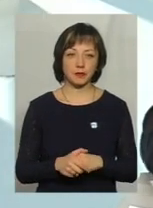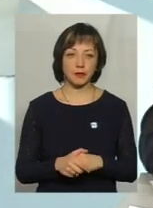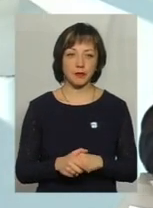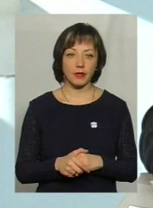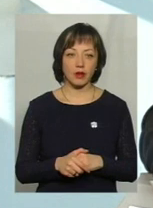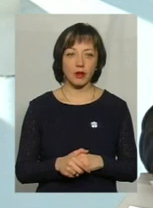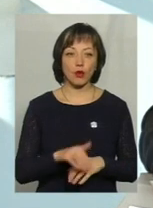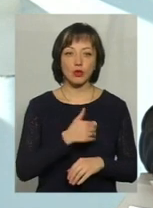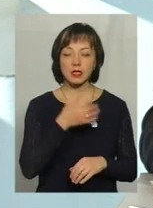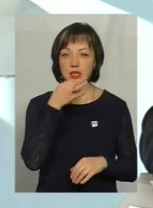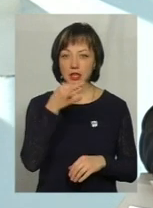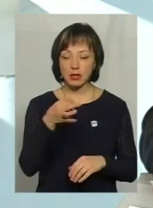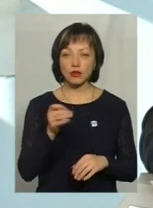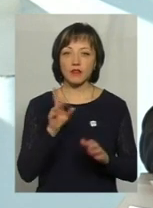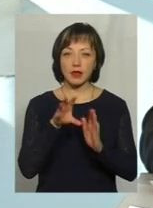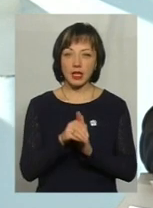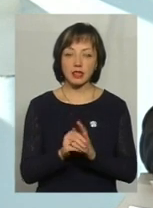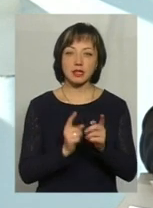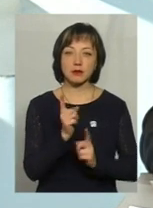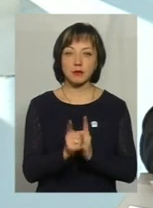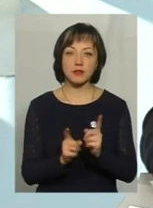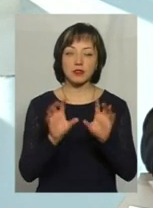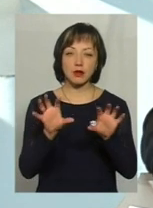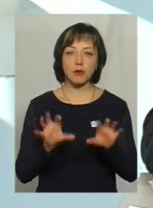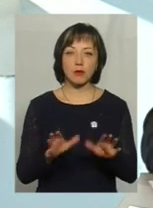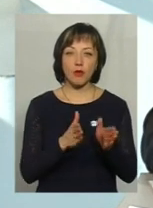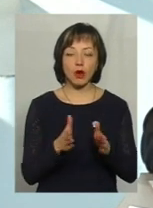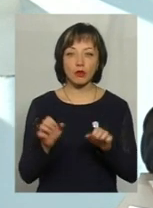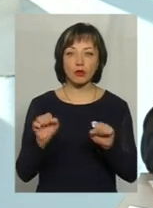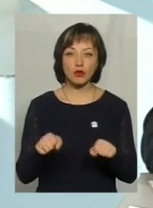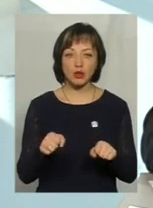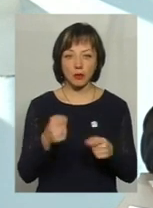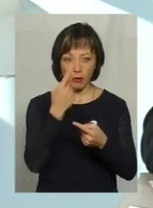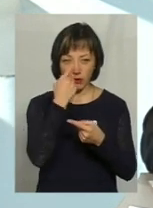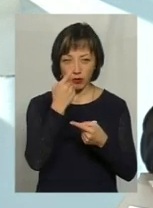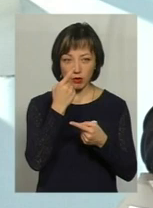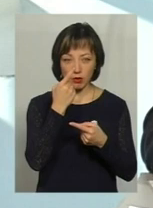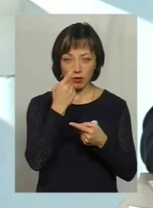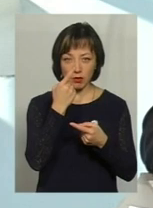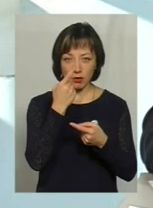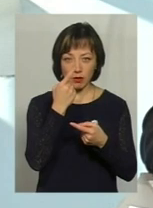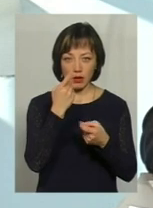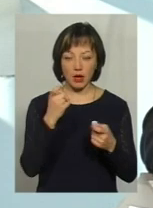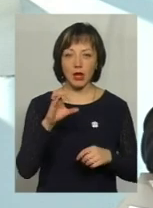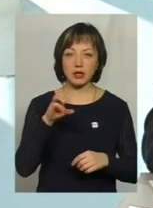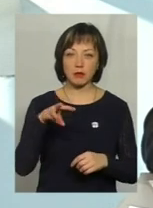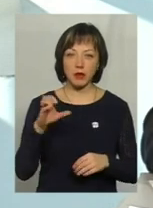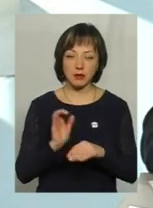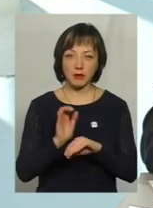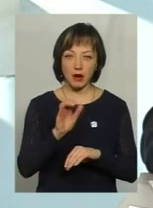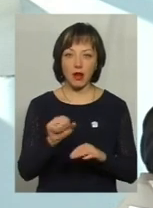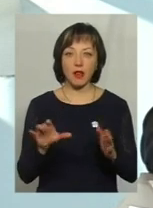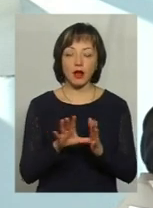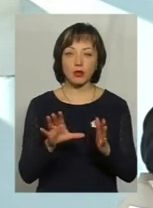також хочу зазначити, що внесли зміни, зокрема, в цей порядок, де можна повідомити, повідомлення і смс-ками направити, і в